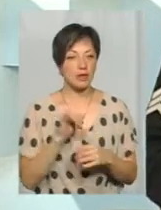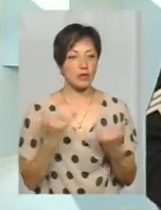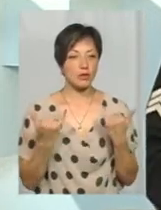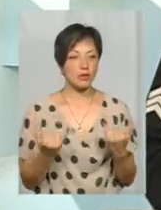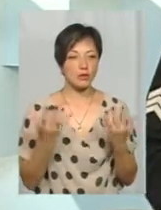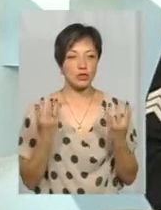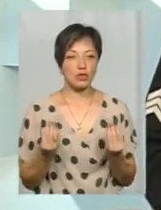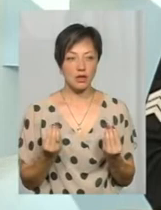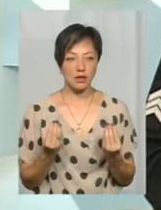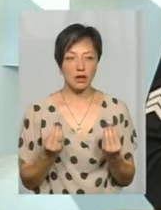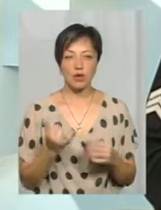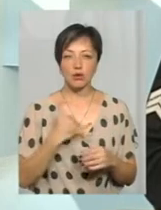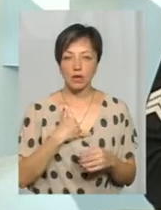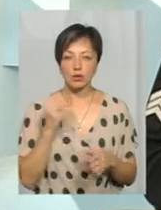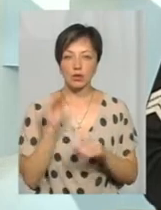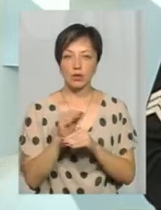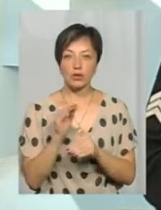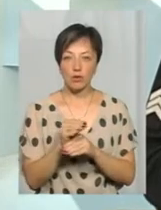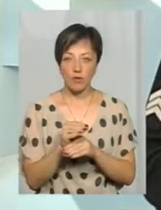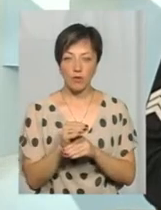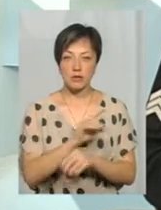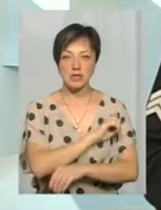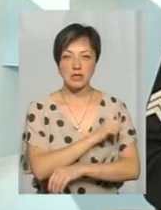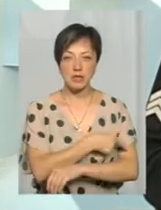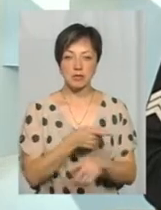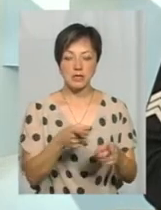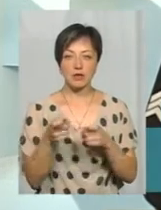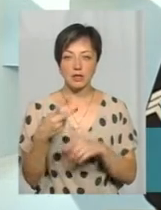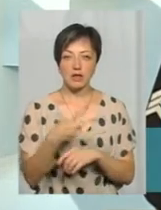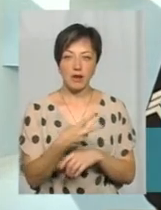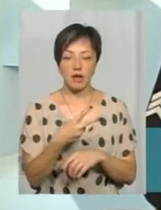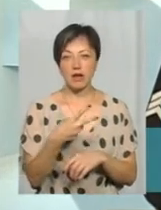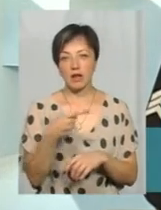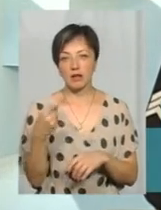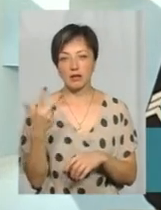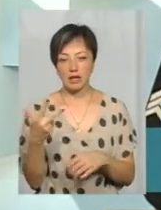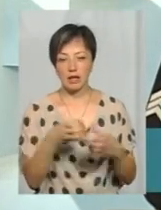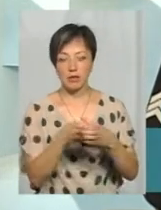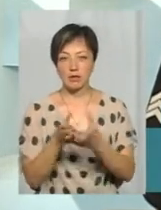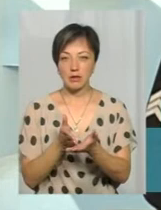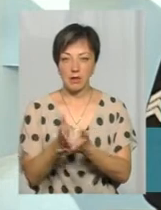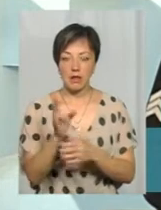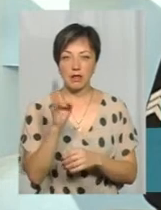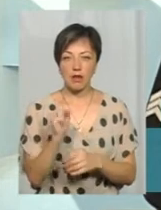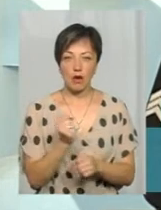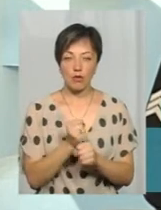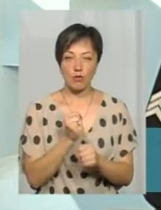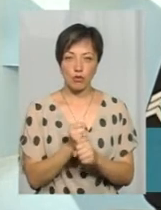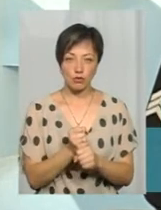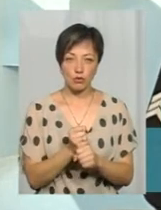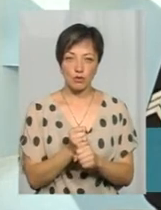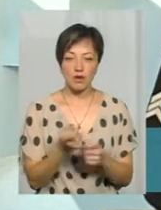сьогоднішній день у нас додатково, додатковими силами, ми залучаємо два-три екіпажі, які направлені безпосередньо на роботу